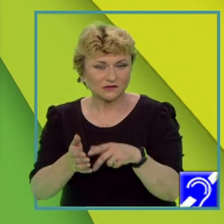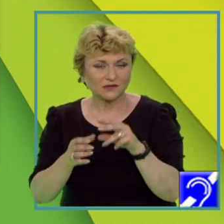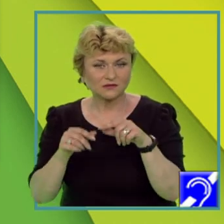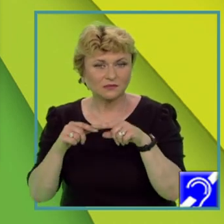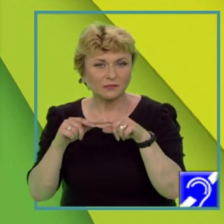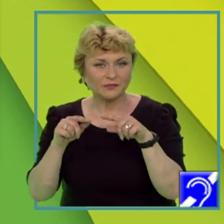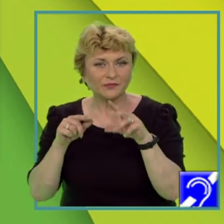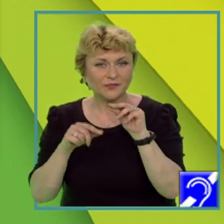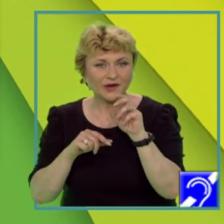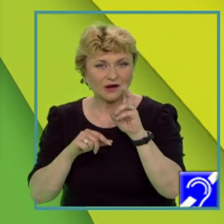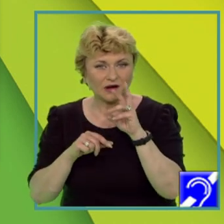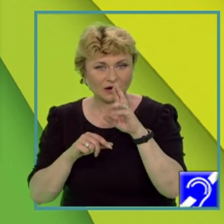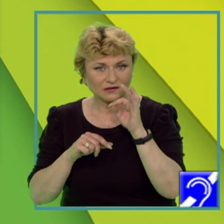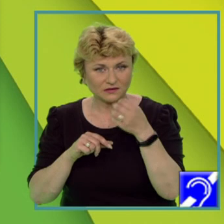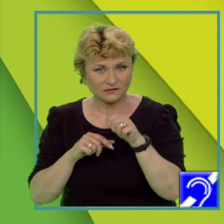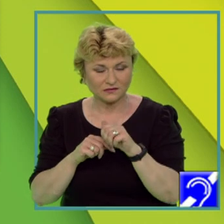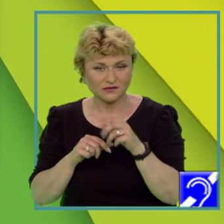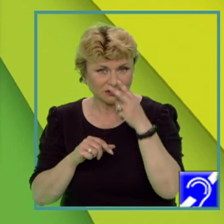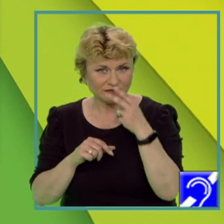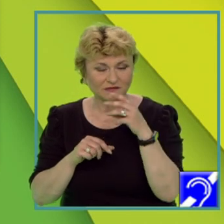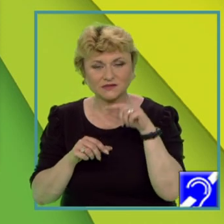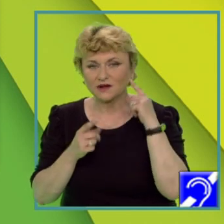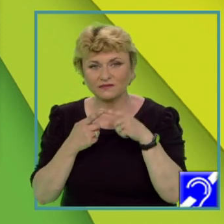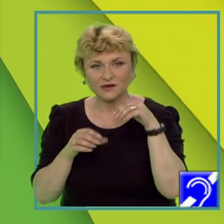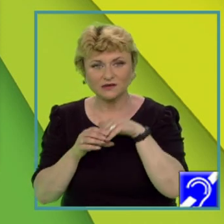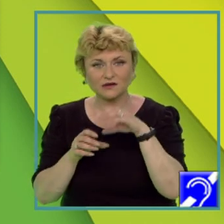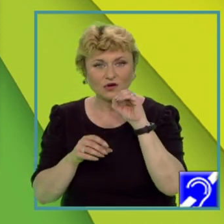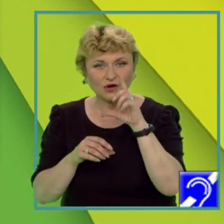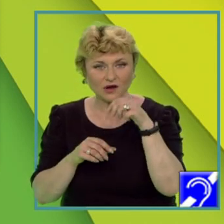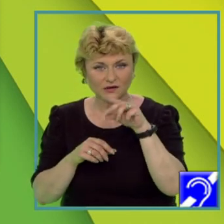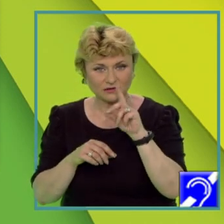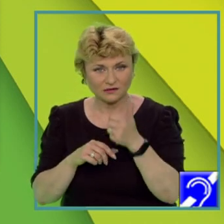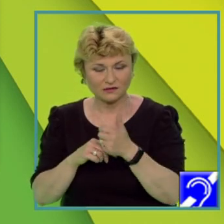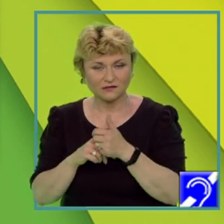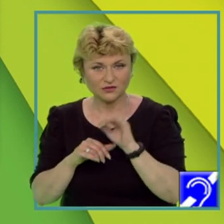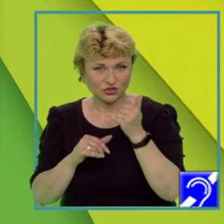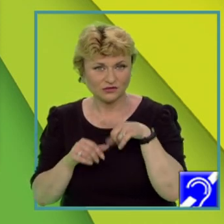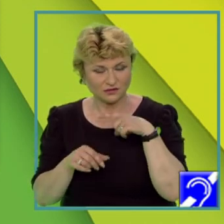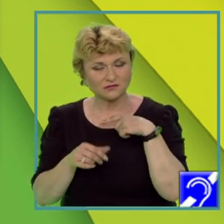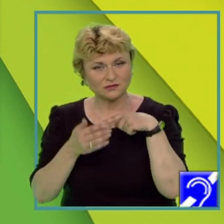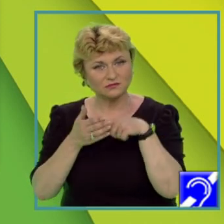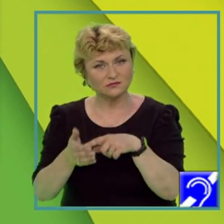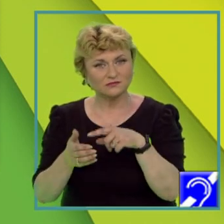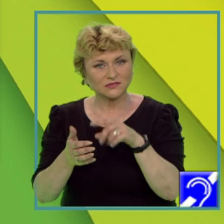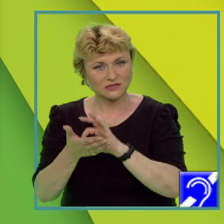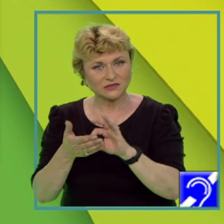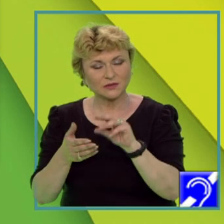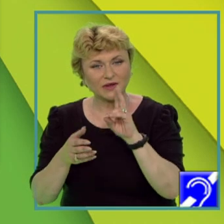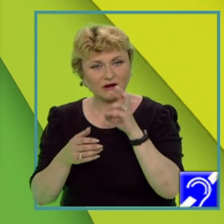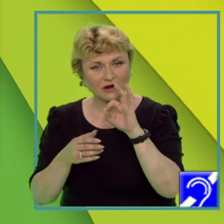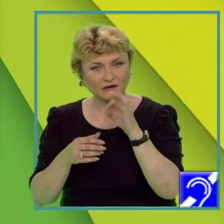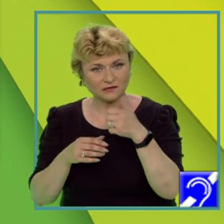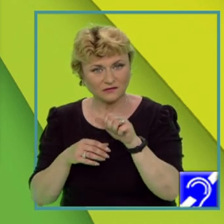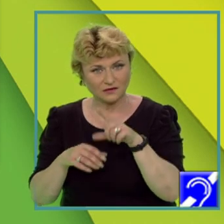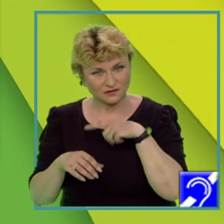Ne amintim că Rotterdam se află în Olanda. Olanda este notată pe hartă cu I. Răspunsul corect este